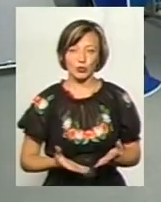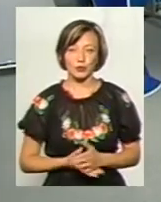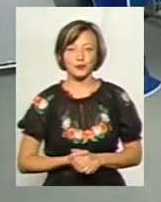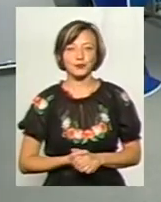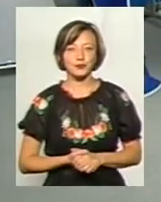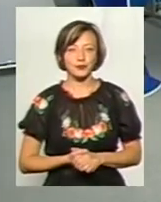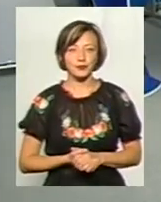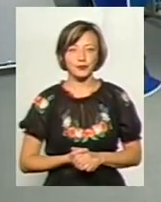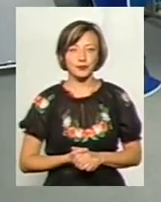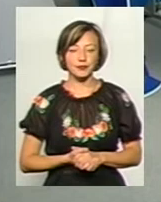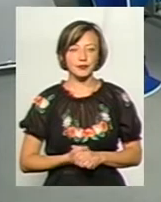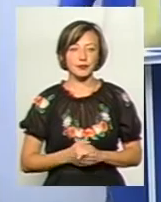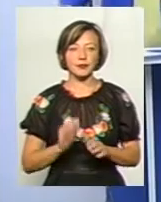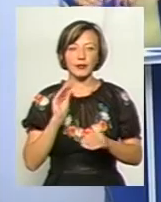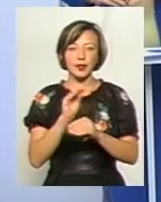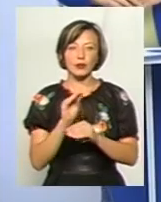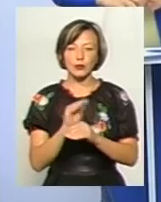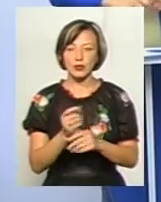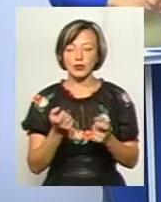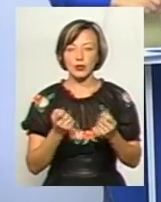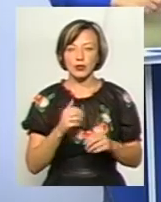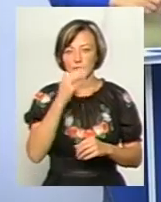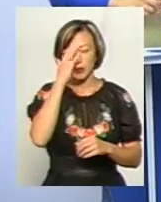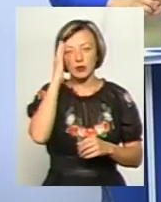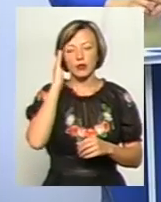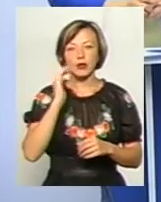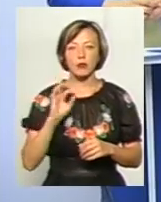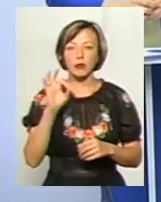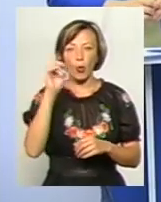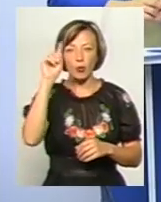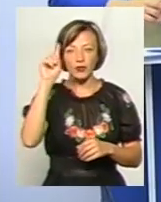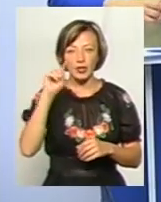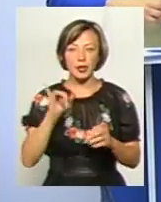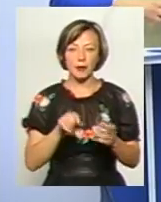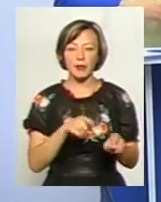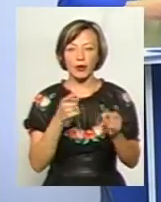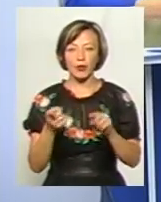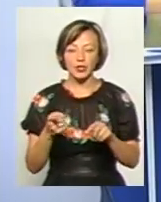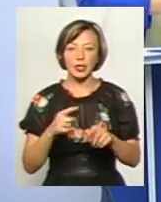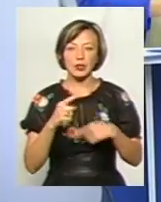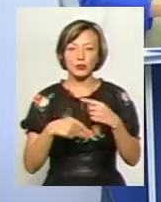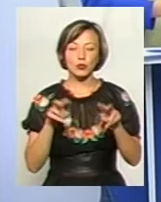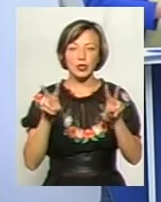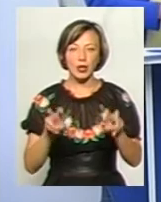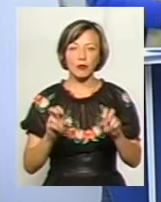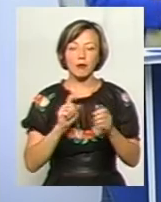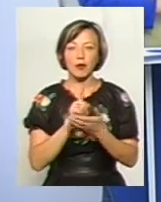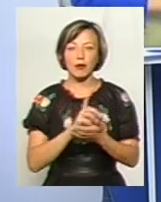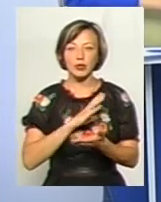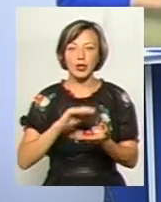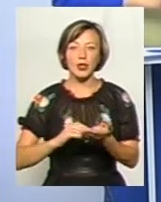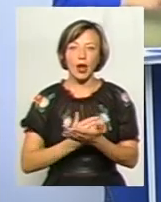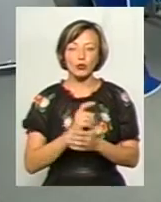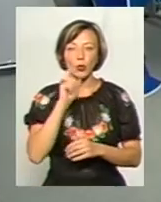Кілька слів було, що доповнити? Хочу доповнити, пані Наталко, вона сказала цікаві речі стосовно мультфільмів. І переходжучи на наступну тему, це можна сказати, що мають бути якісні